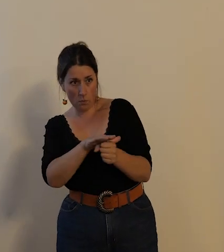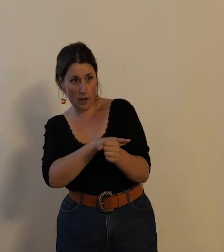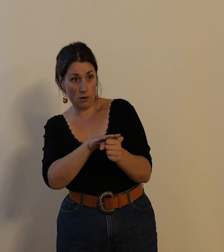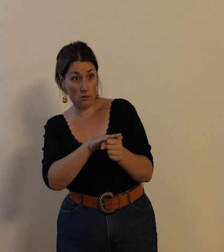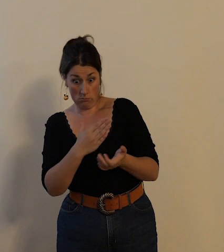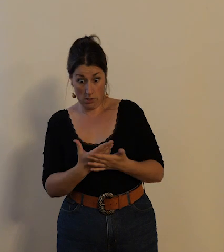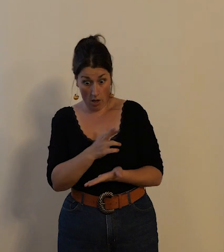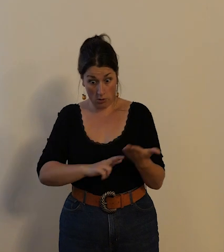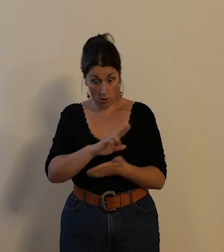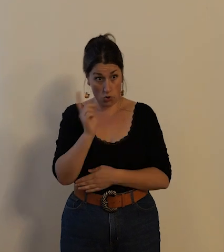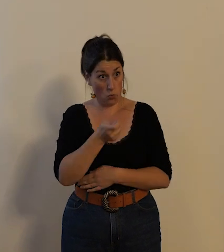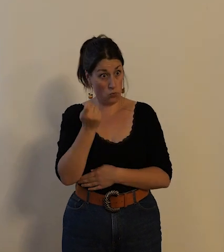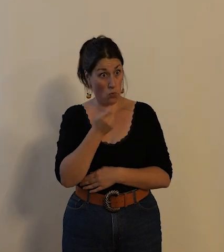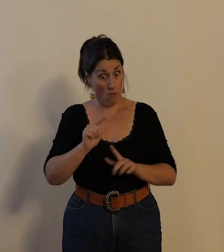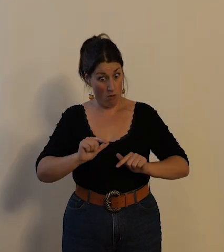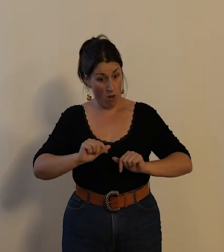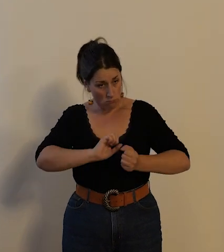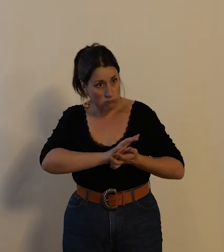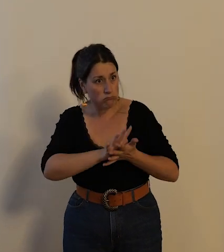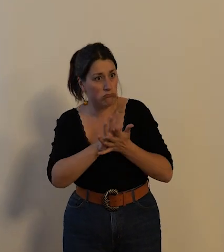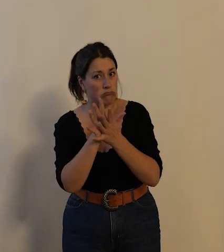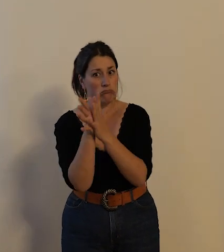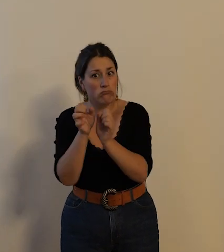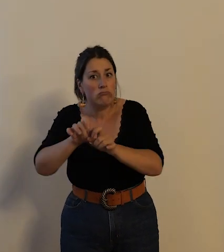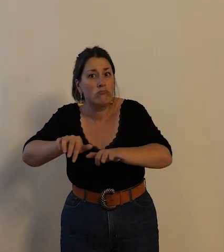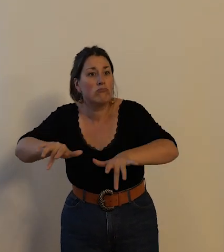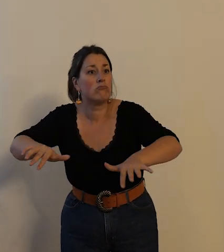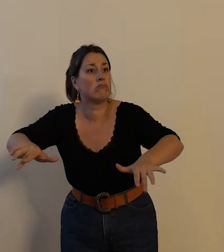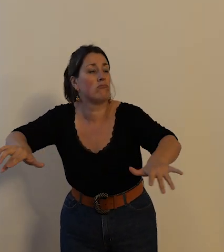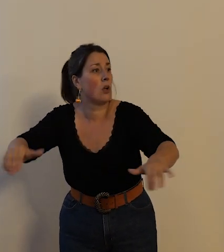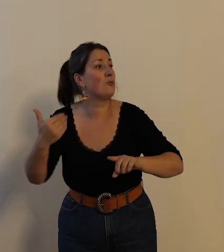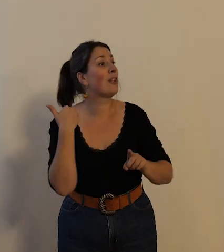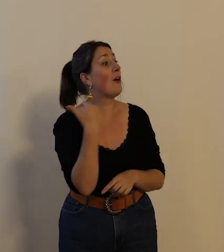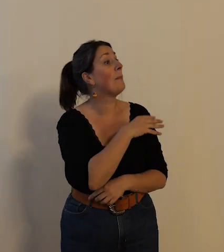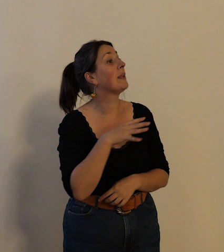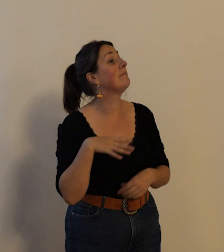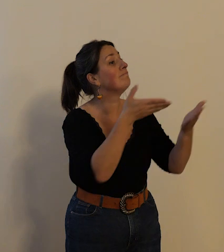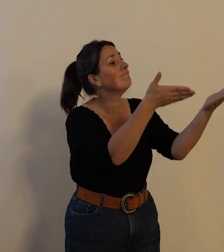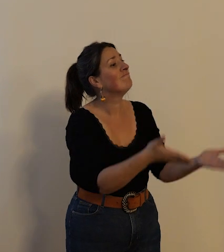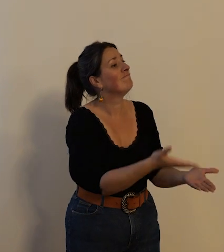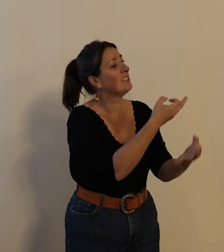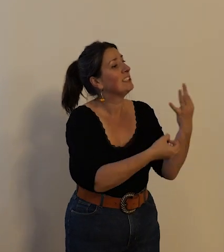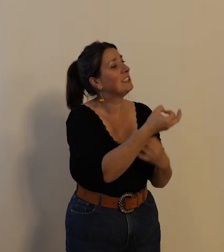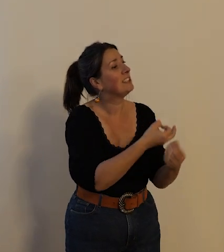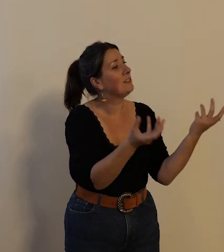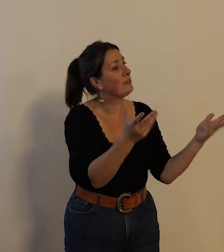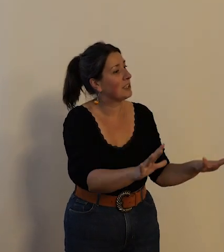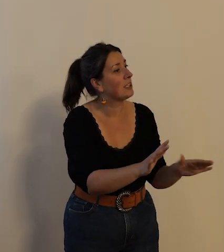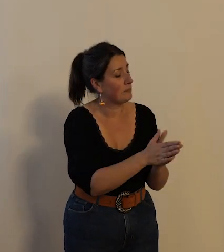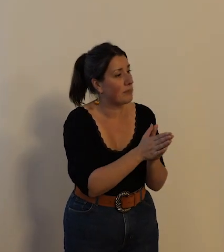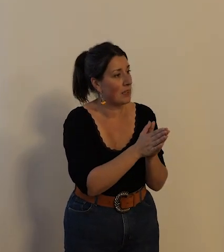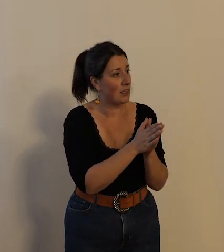poursuivre de manière très attractive à tour comme l'a dit tout à l'heure madame vous l'avez dit madame